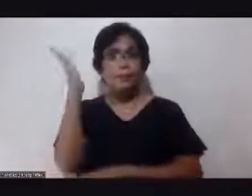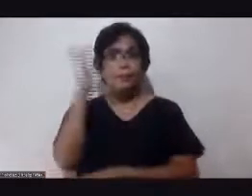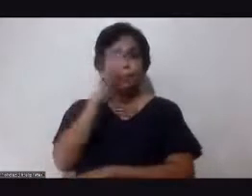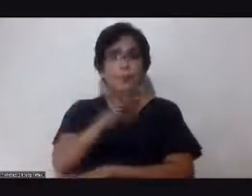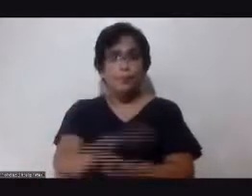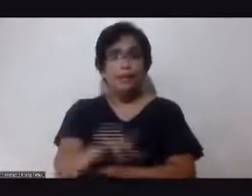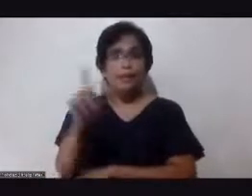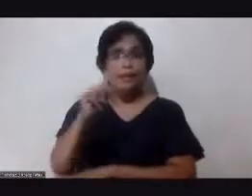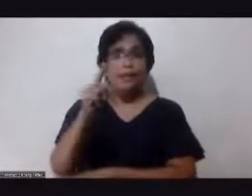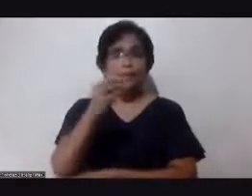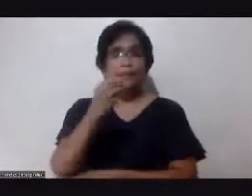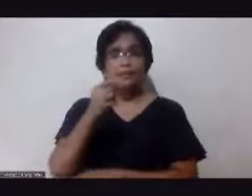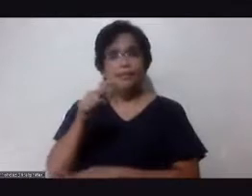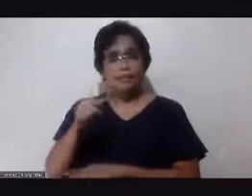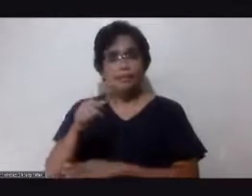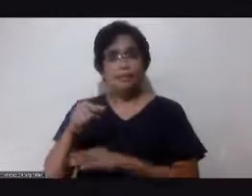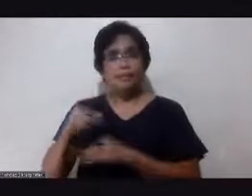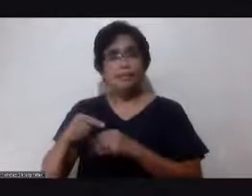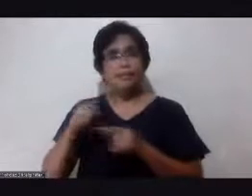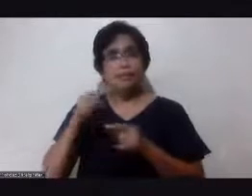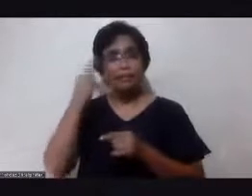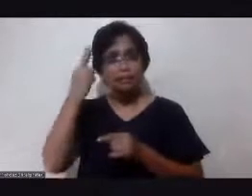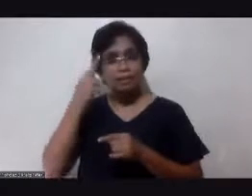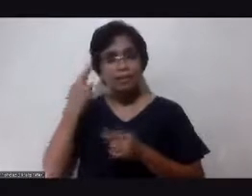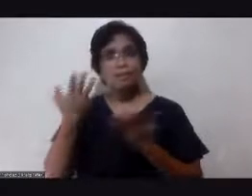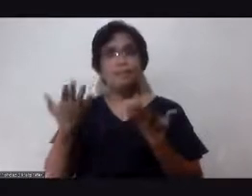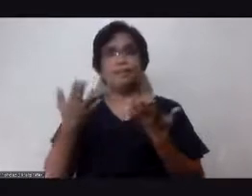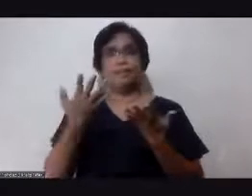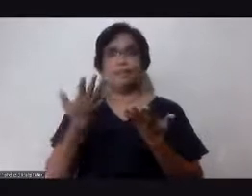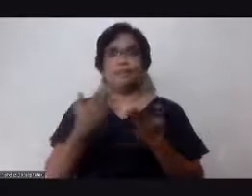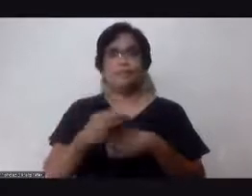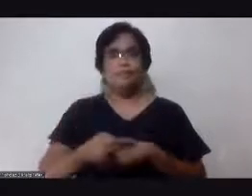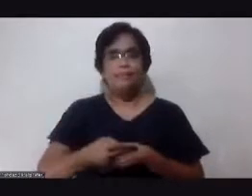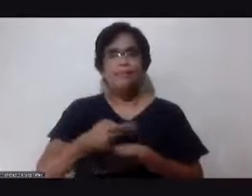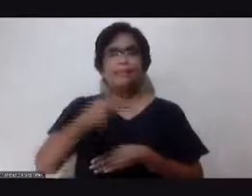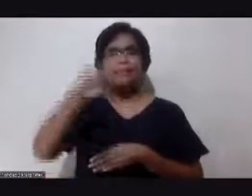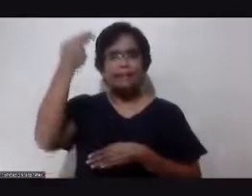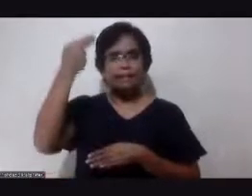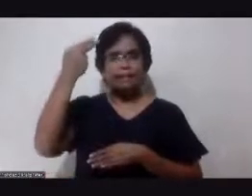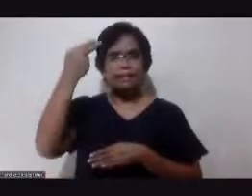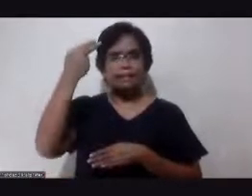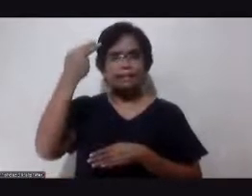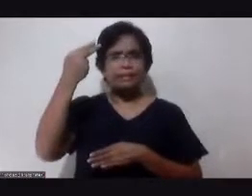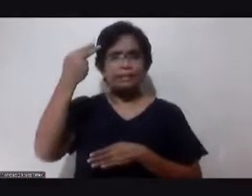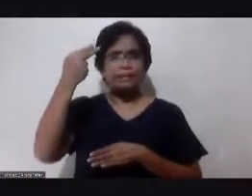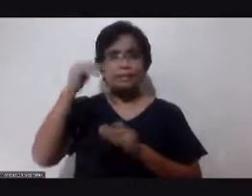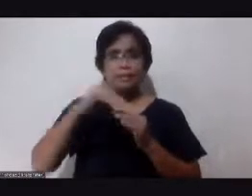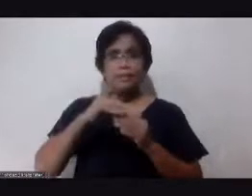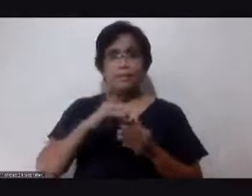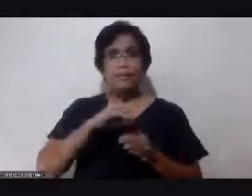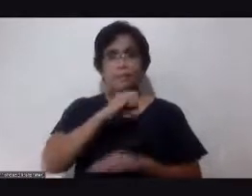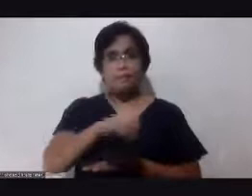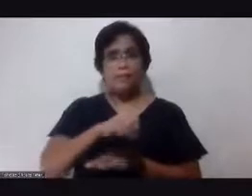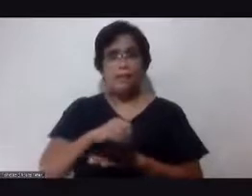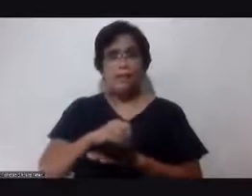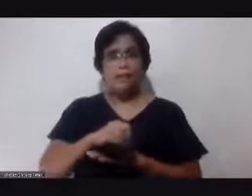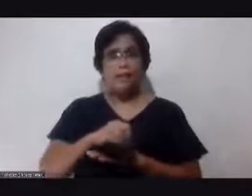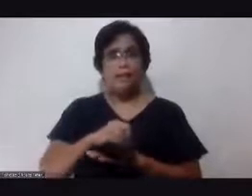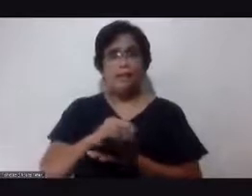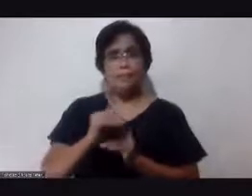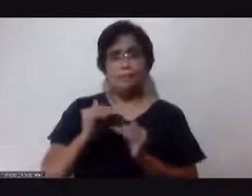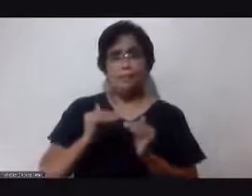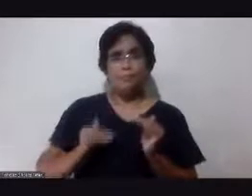anong nakakapagpapataas ng labis, okay? What we're talking about is, ano eh, excessive. Yeah.